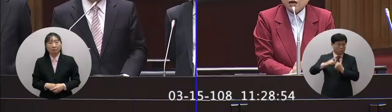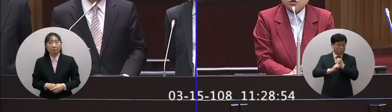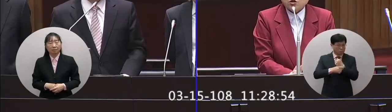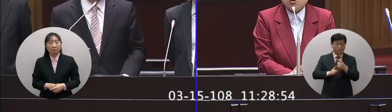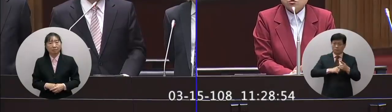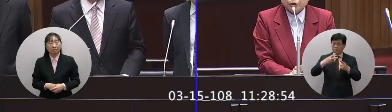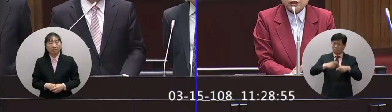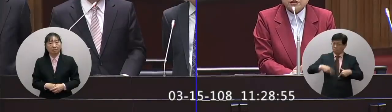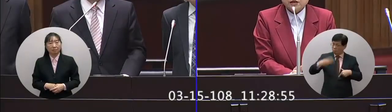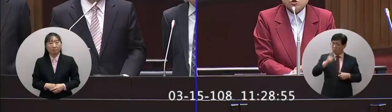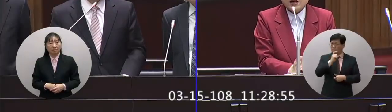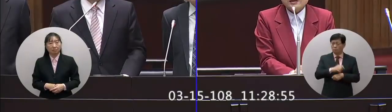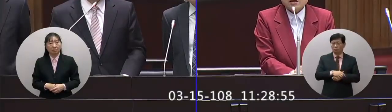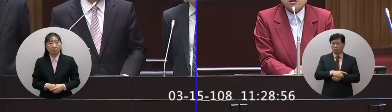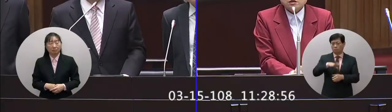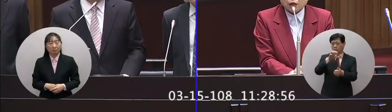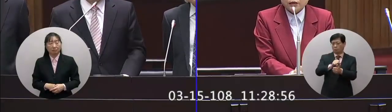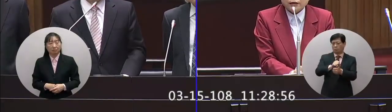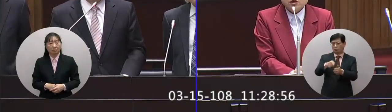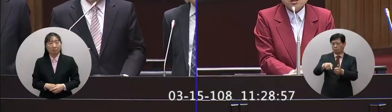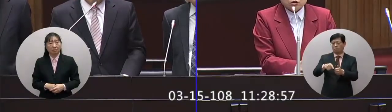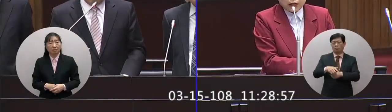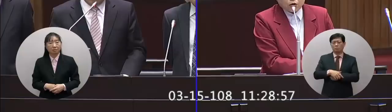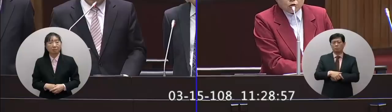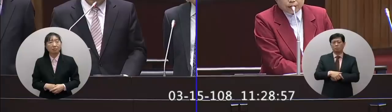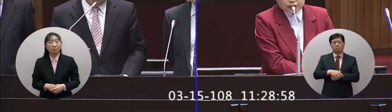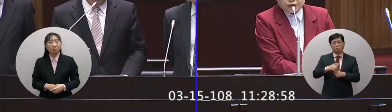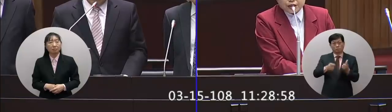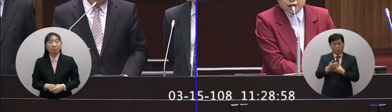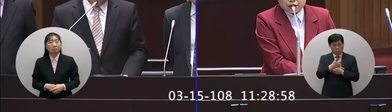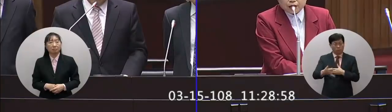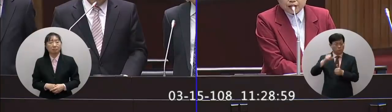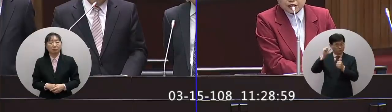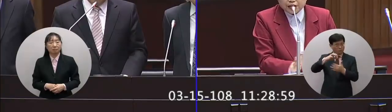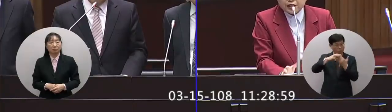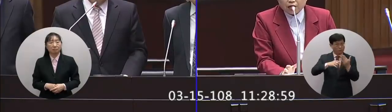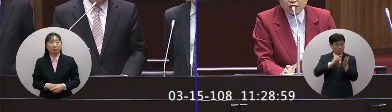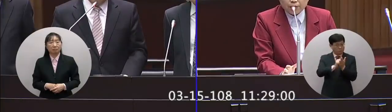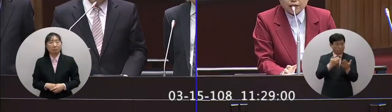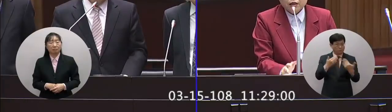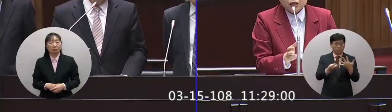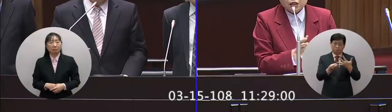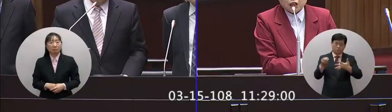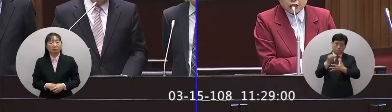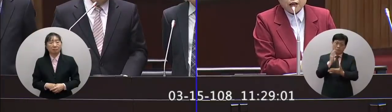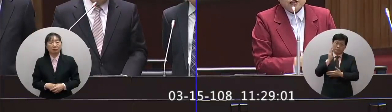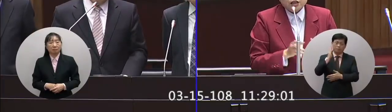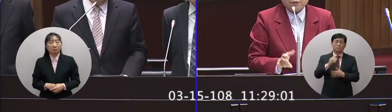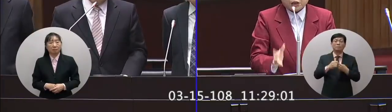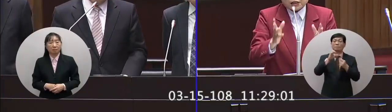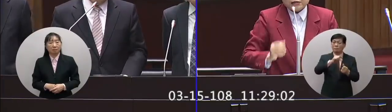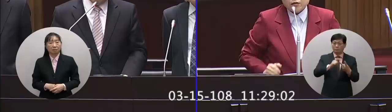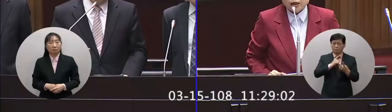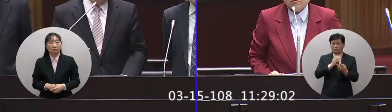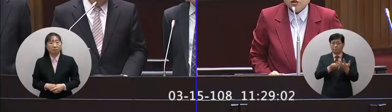趕再喝酒對不起抓到的人就在公務人員懲戒條例裡面申籤條例裡面一個懲戒